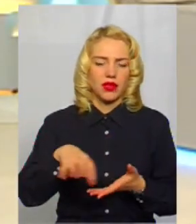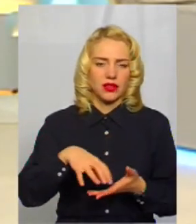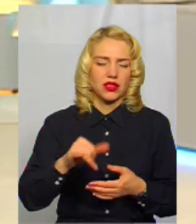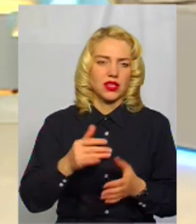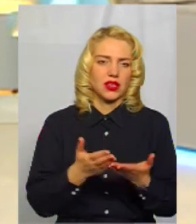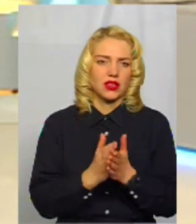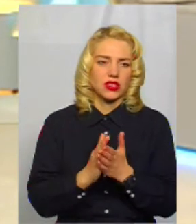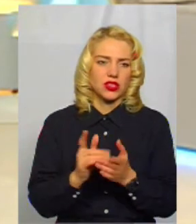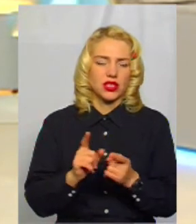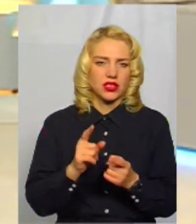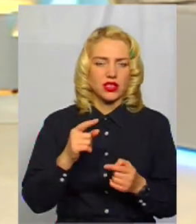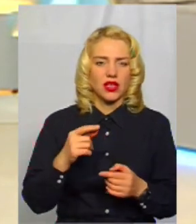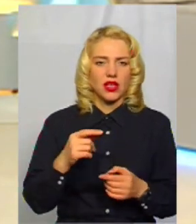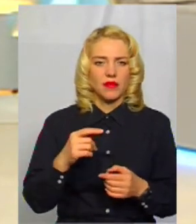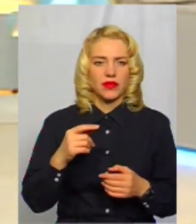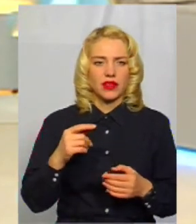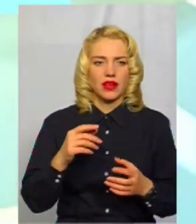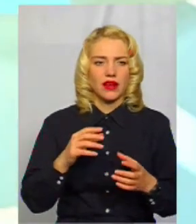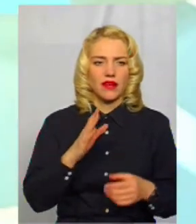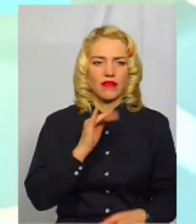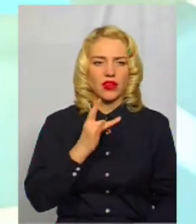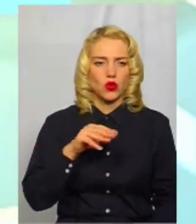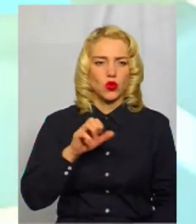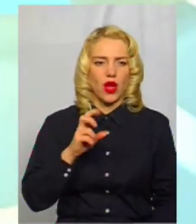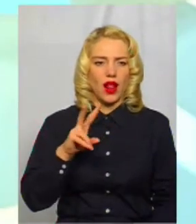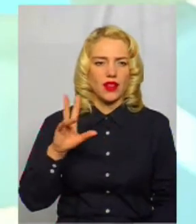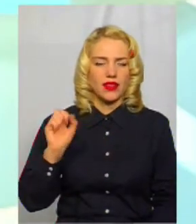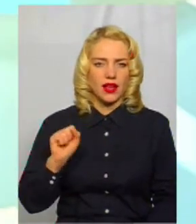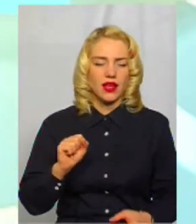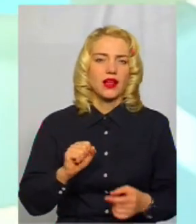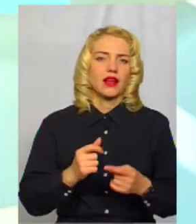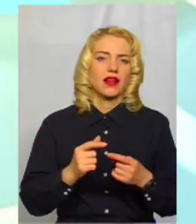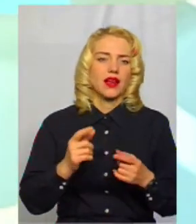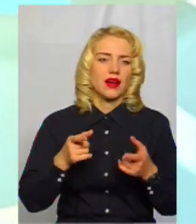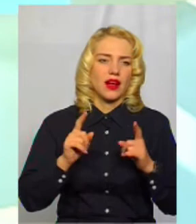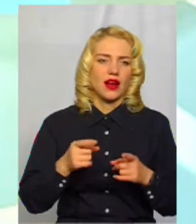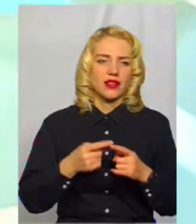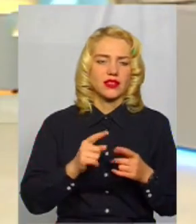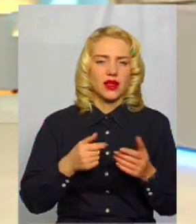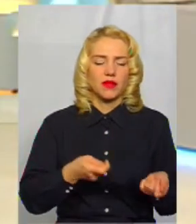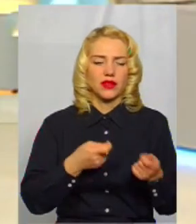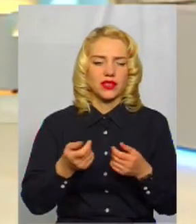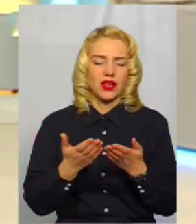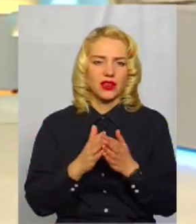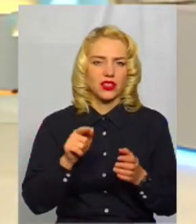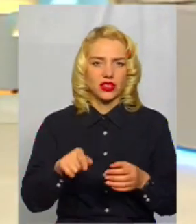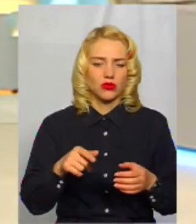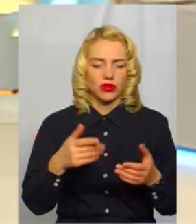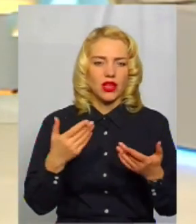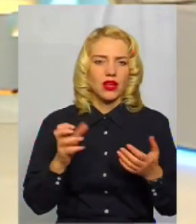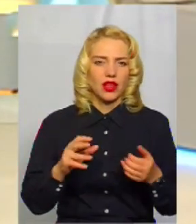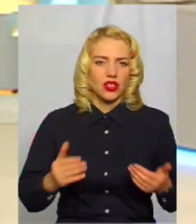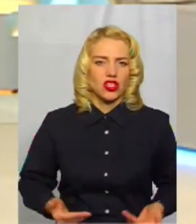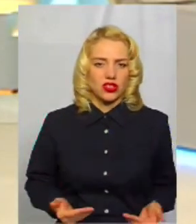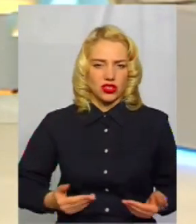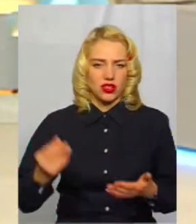з віртуальної реальності. Ось я перенесла книга, яка оживає, мені оживають картинки, і в неї є у всіх бібліотеках міста.